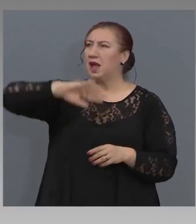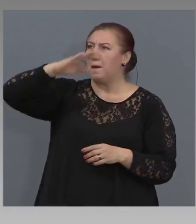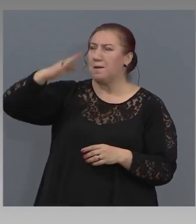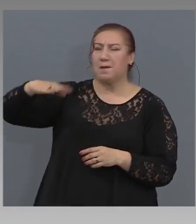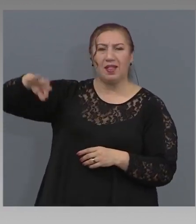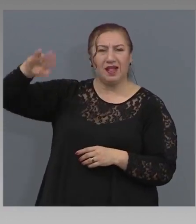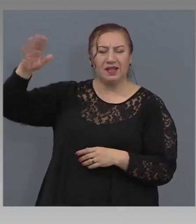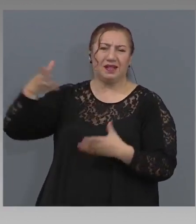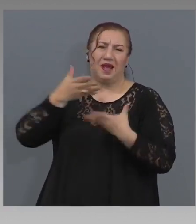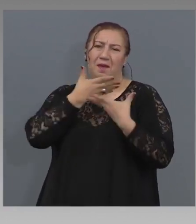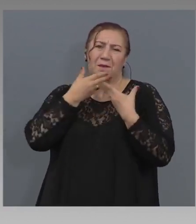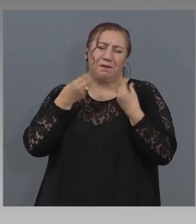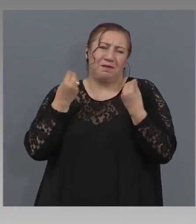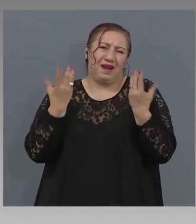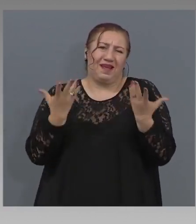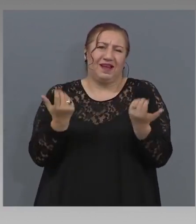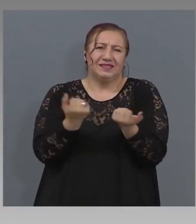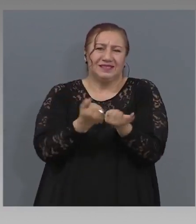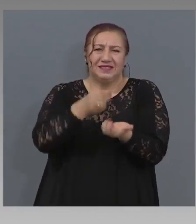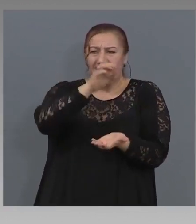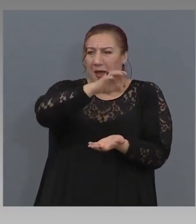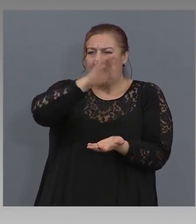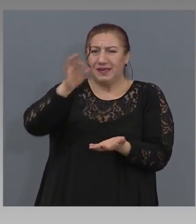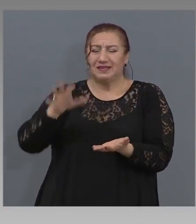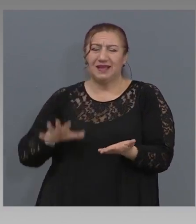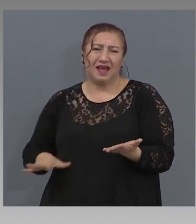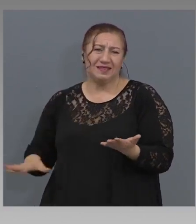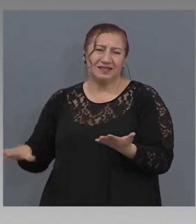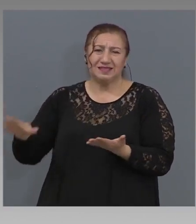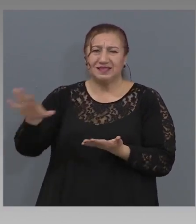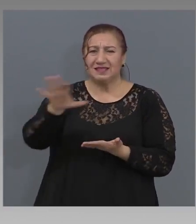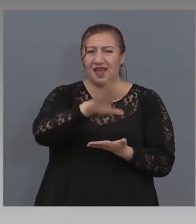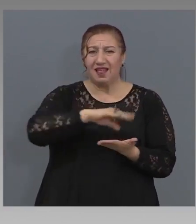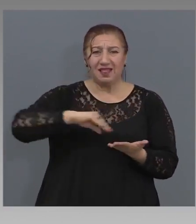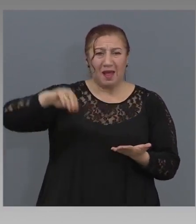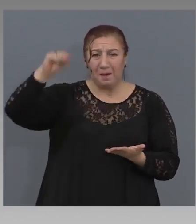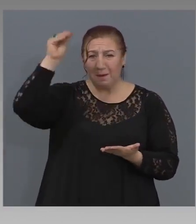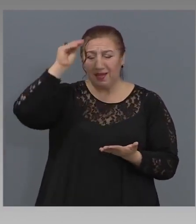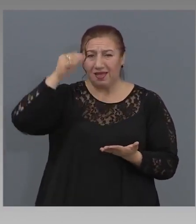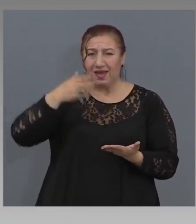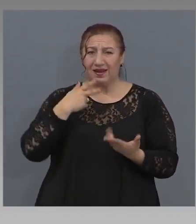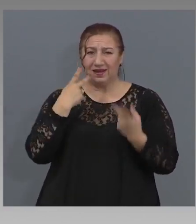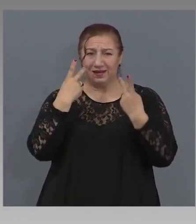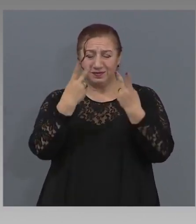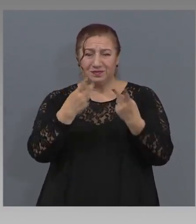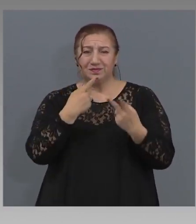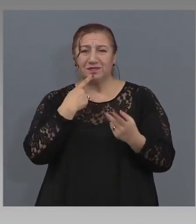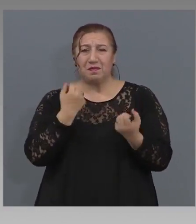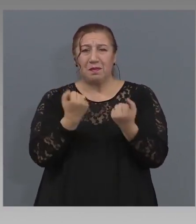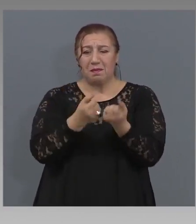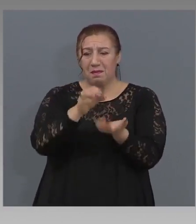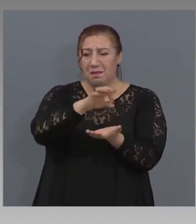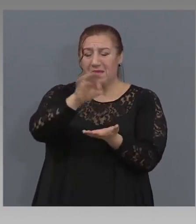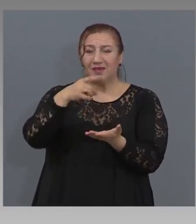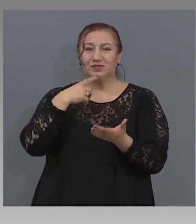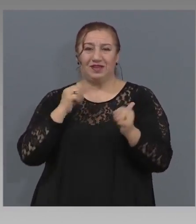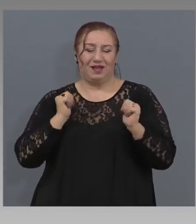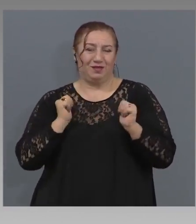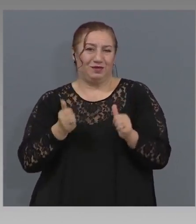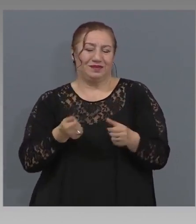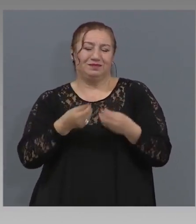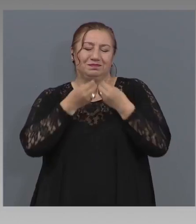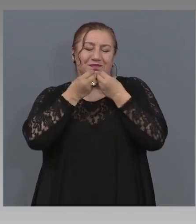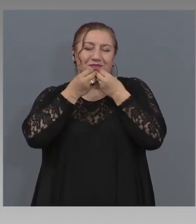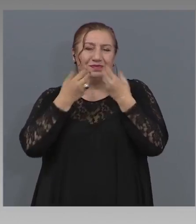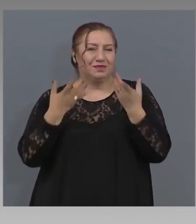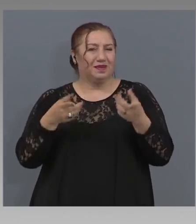прекрасни места в цялата страна за туризъм и тази инициатива, която днес обявихме, тя не касае